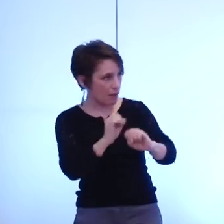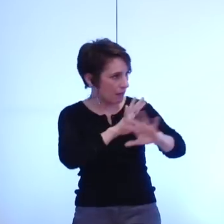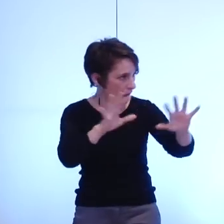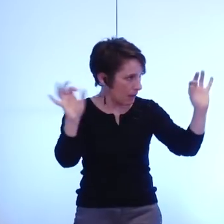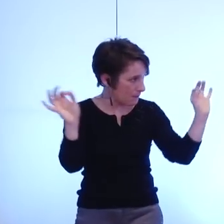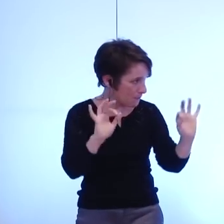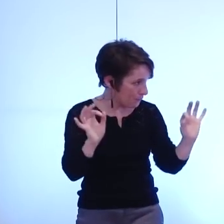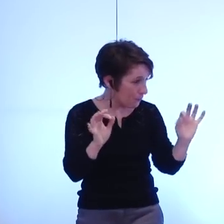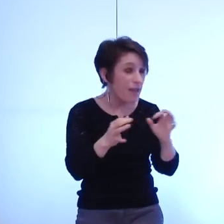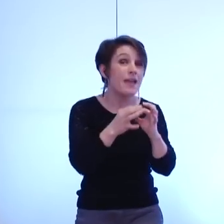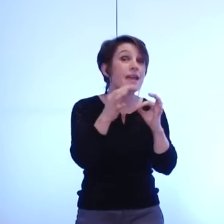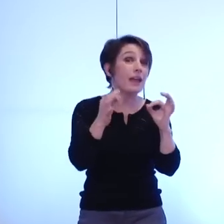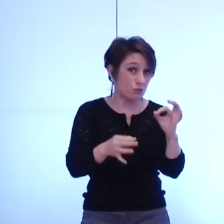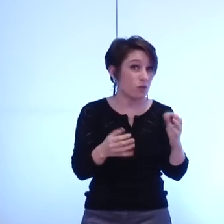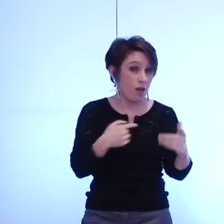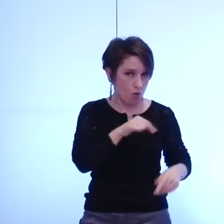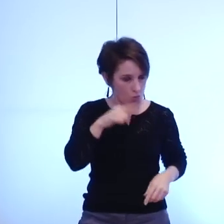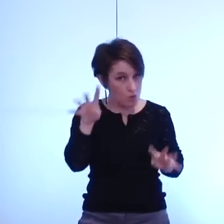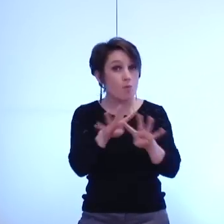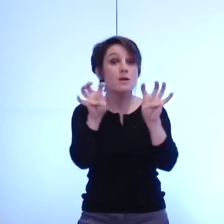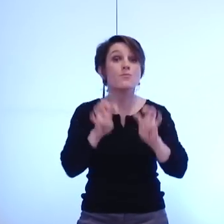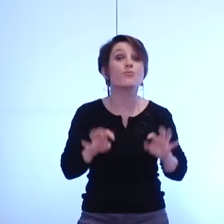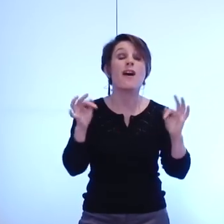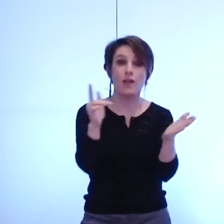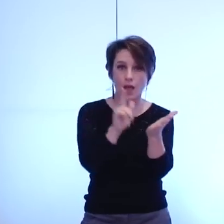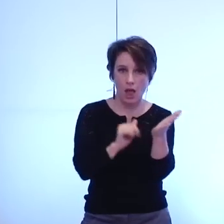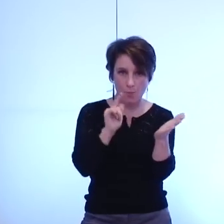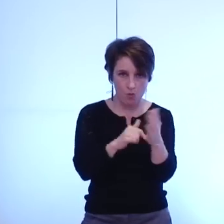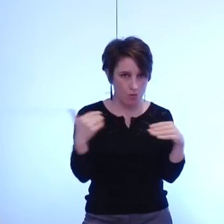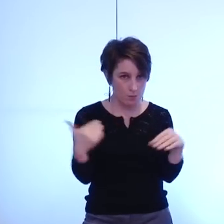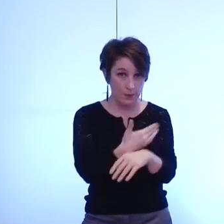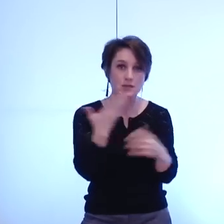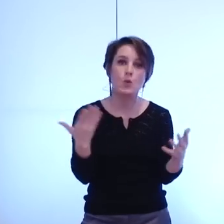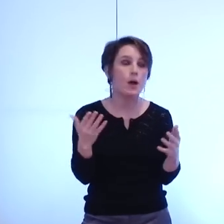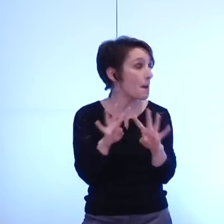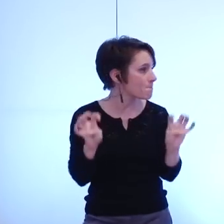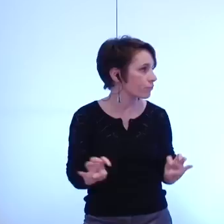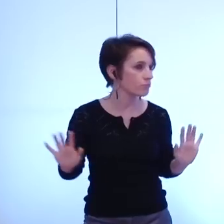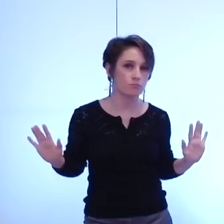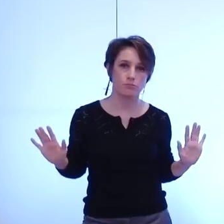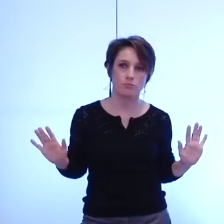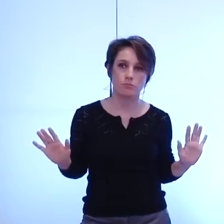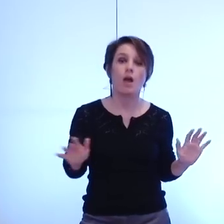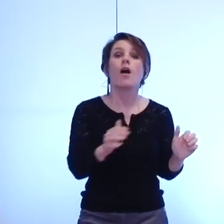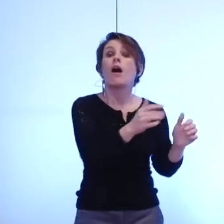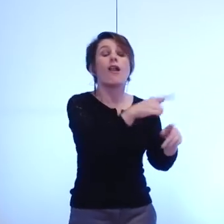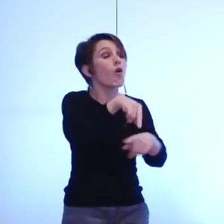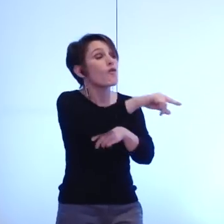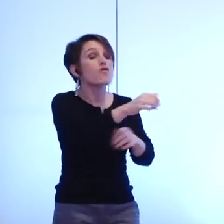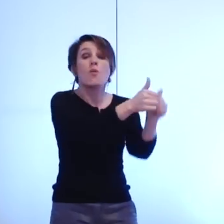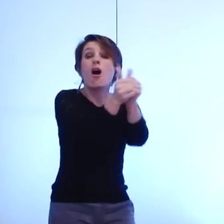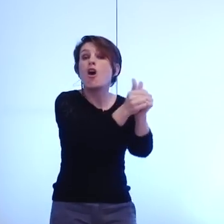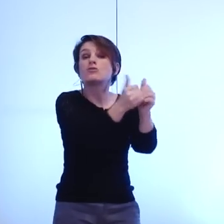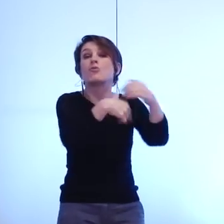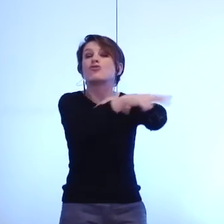que cela engendre pour l'entre-soi je l'ai dit la composition du bureau